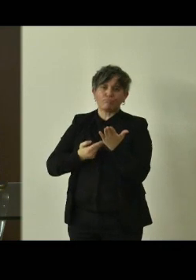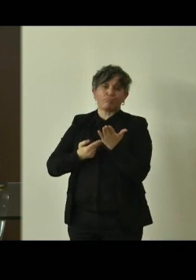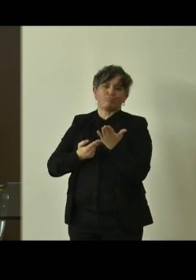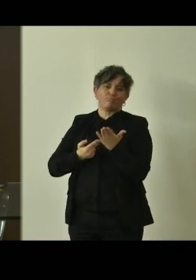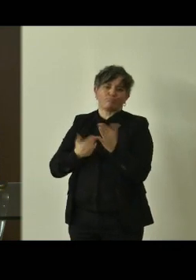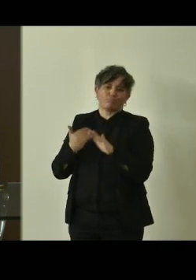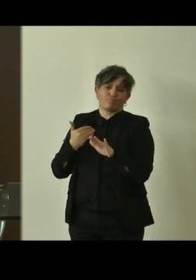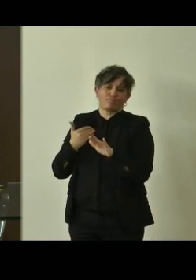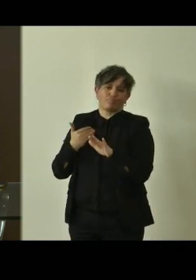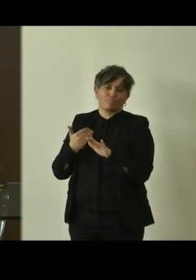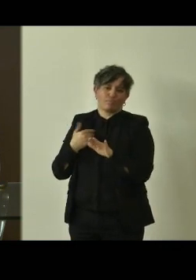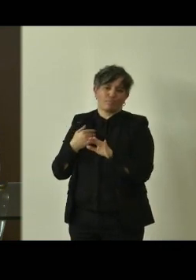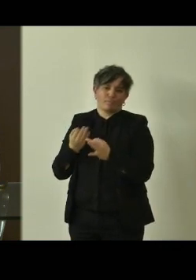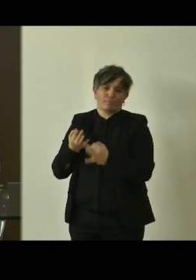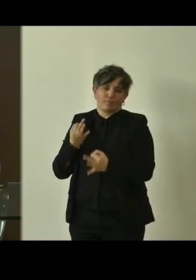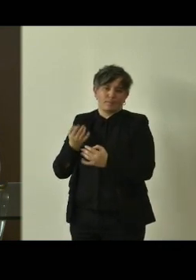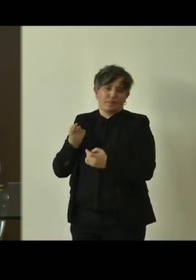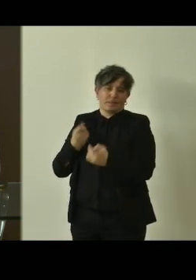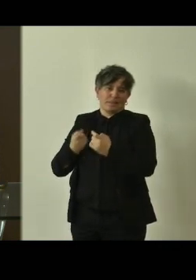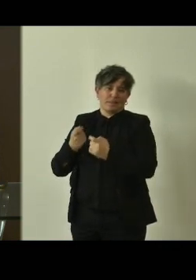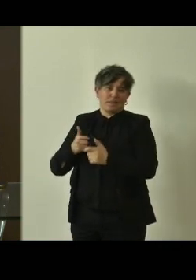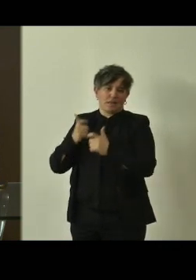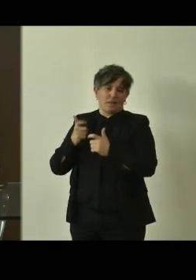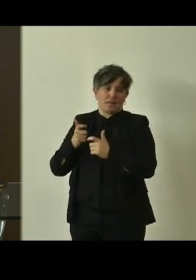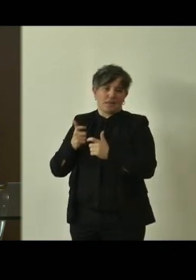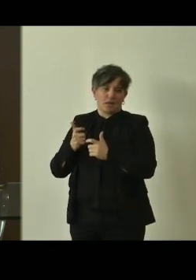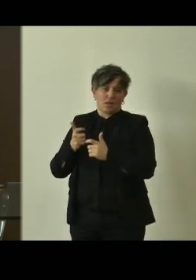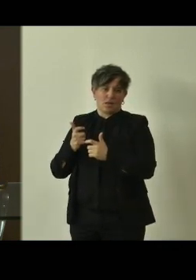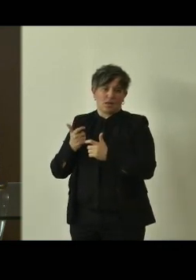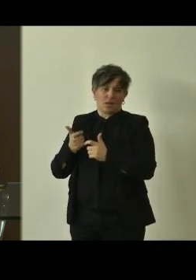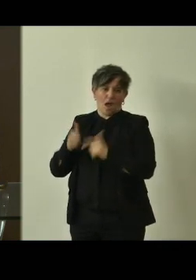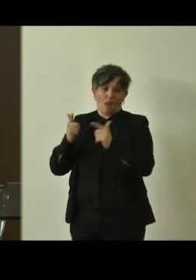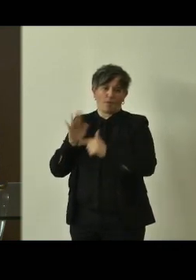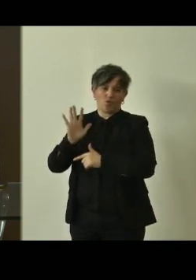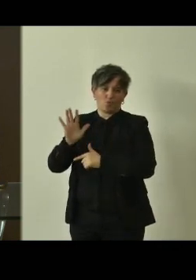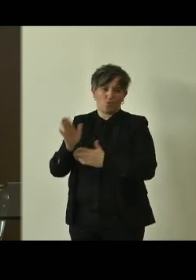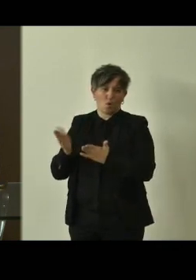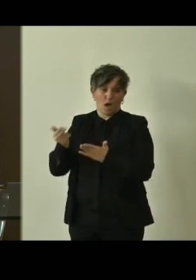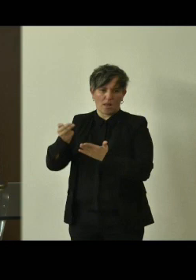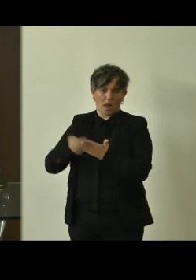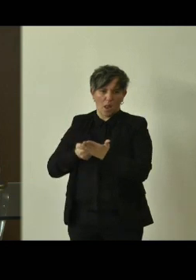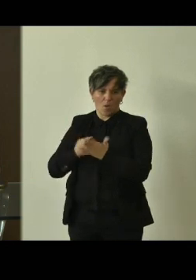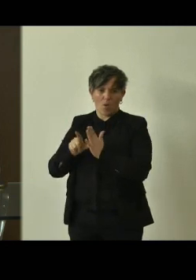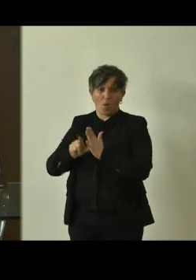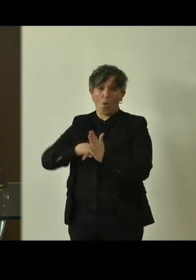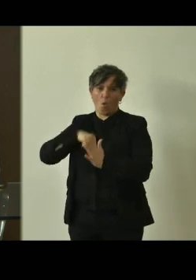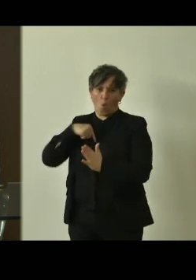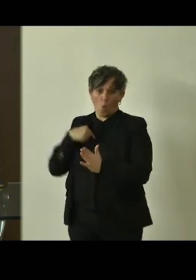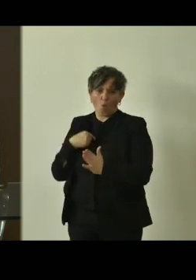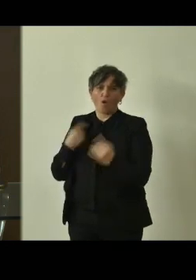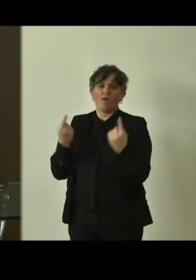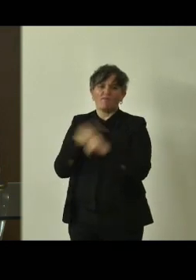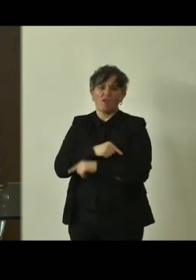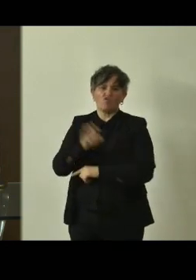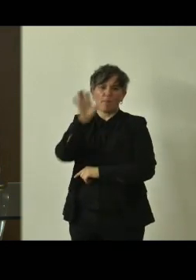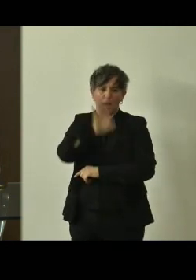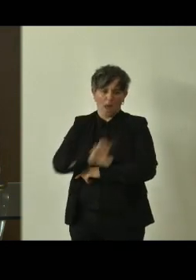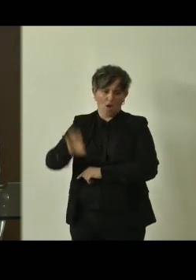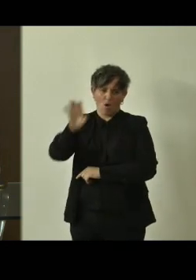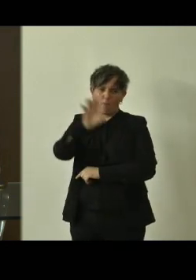monumentali all'interno delle proprie regioni, l'Emilia Romagna è stata subito pronta perché già aveva un elenco di alberi regionali